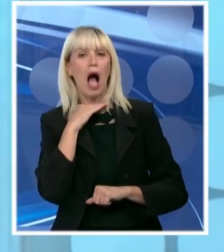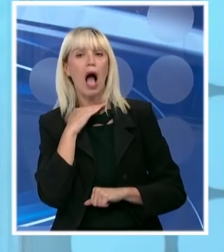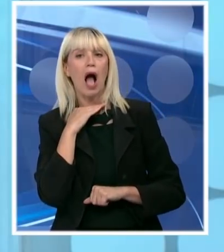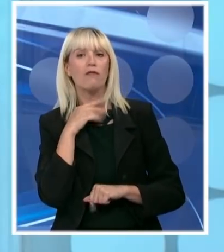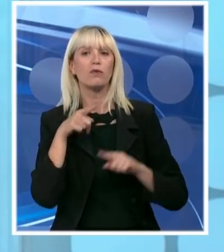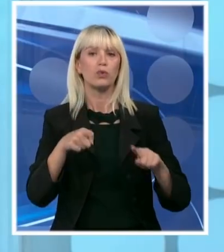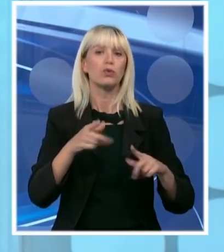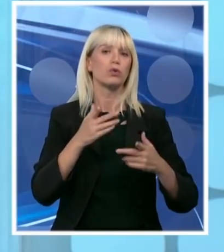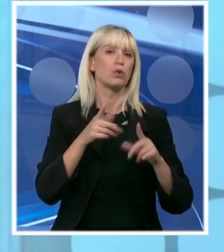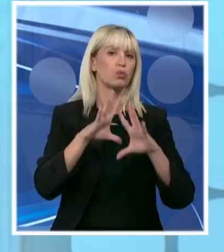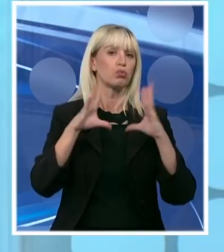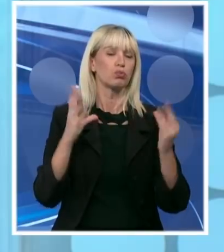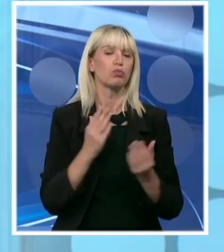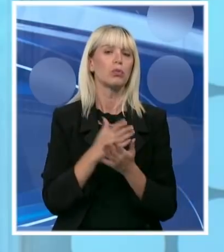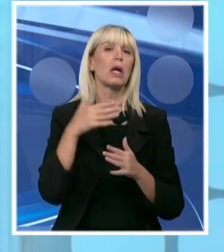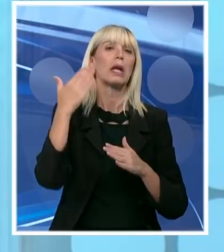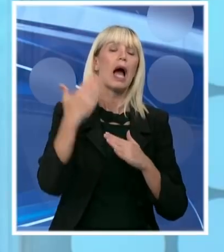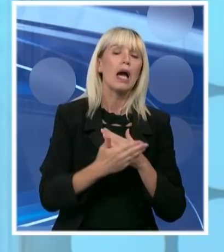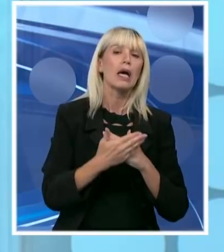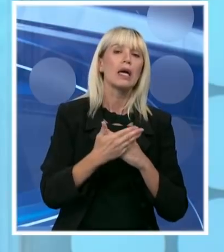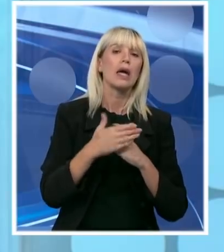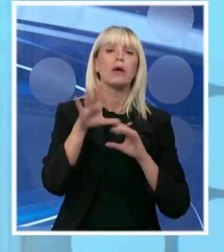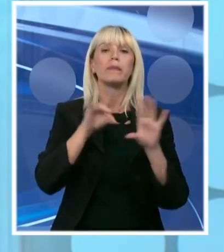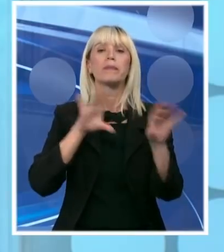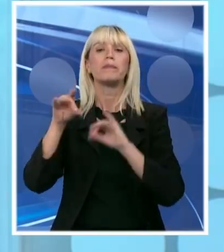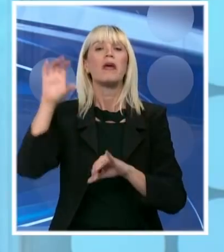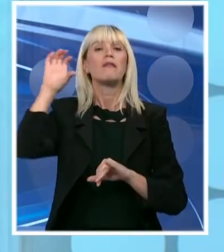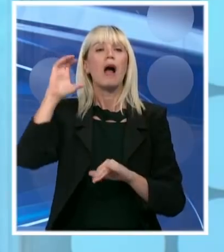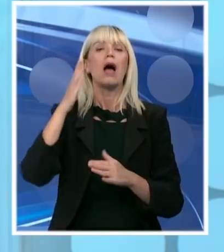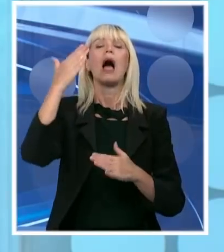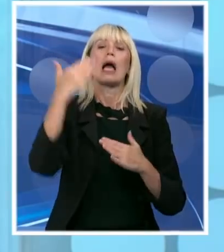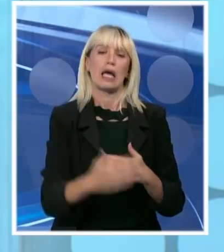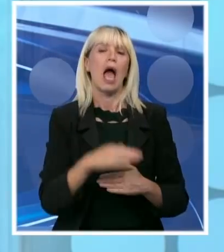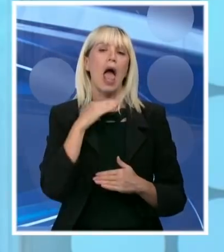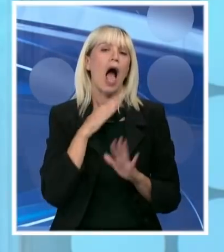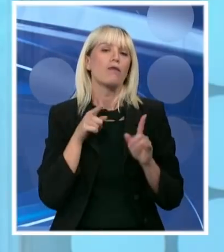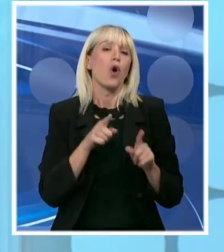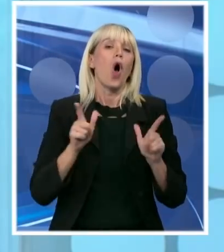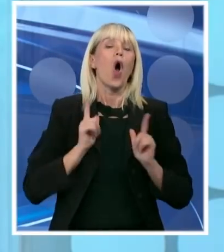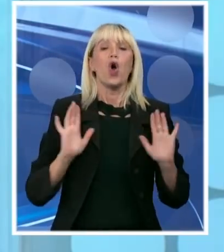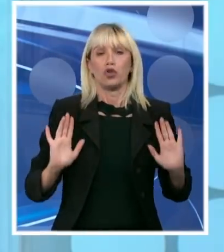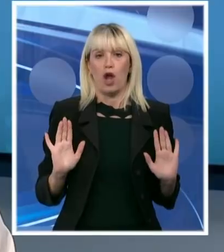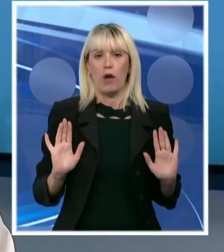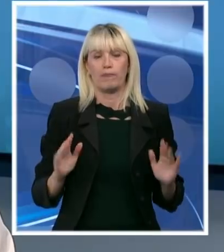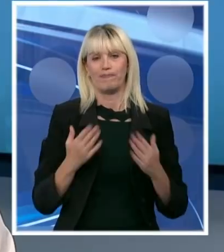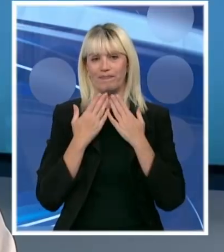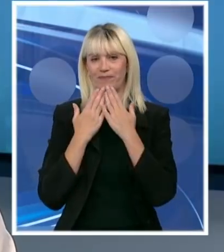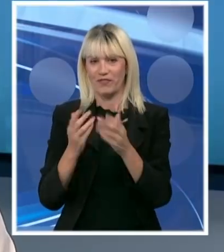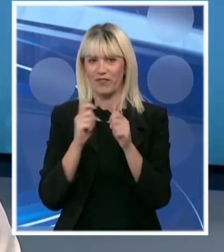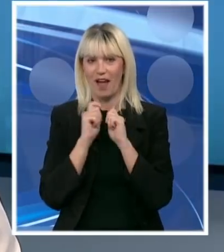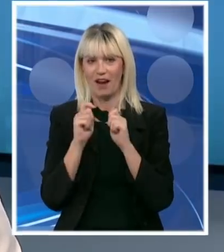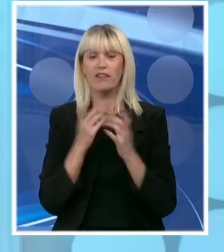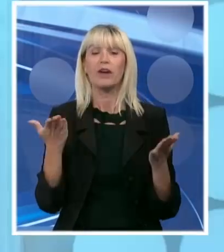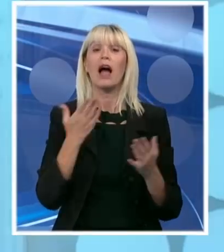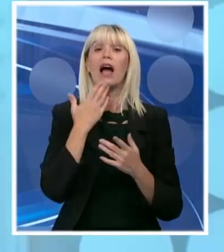dakle ide to onda izbor vlade očekujte krajem augusta tako bi bilo tako očekujem da bude. Hvala vam na razgovoru. vam i